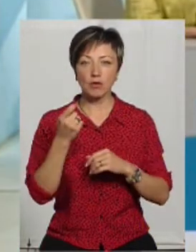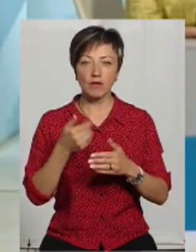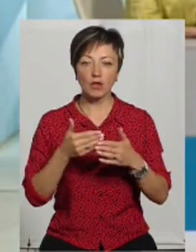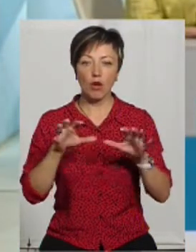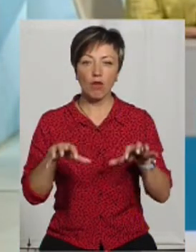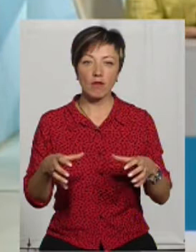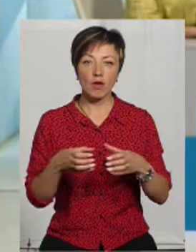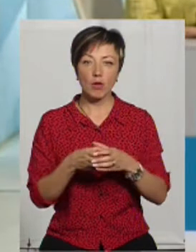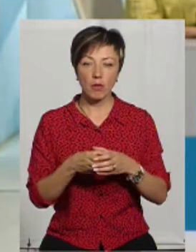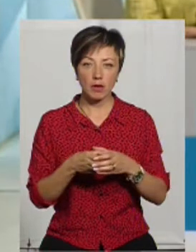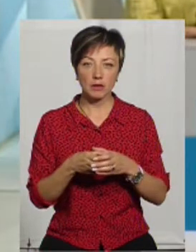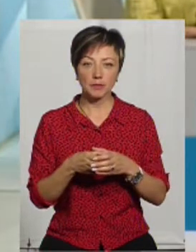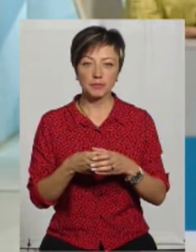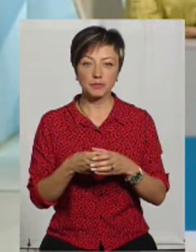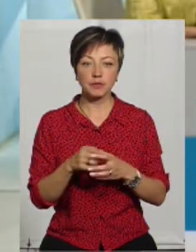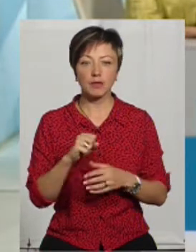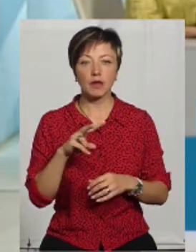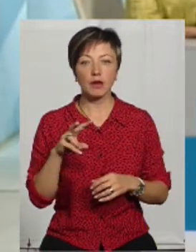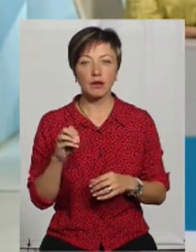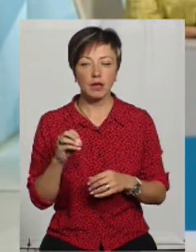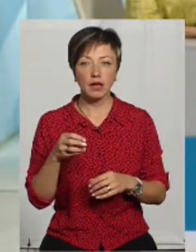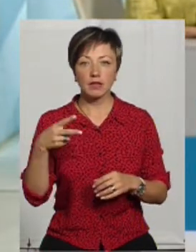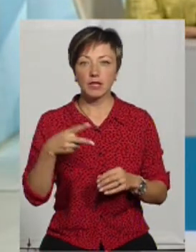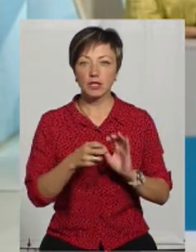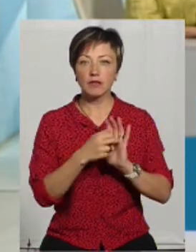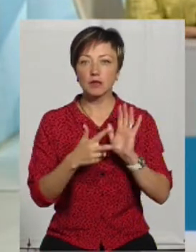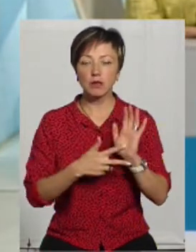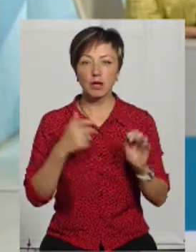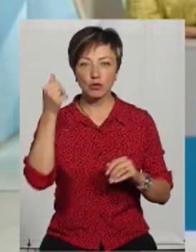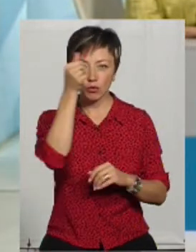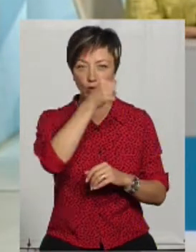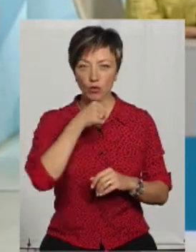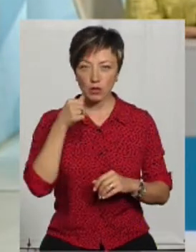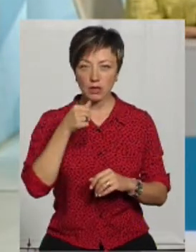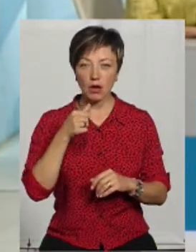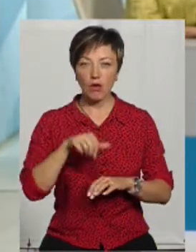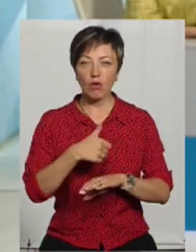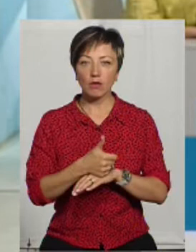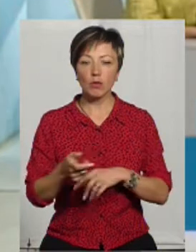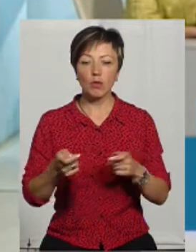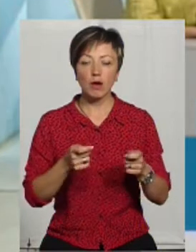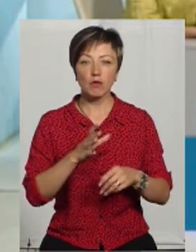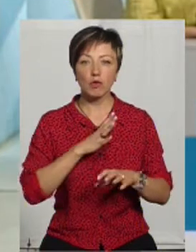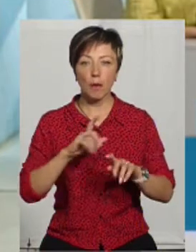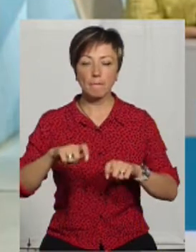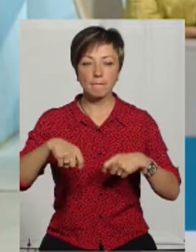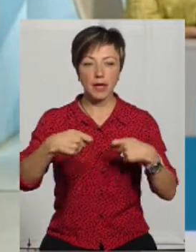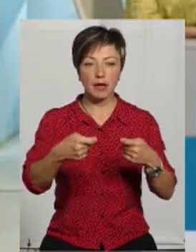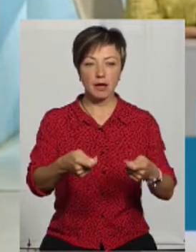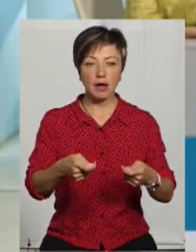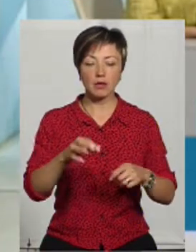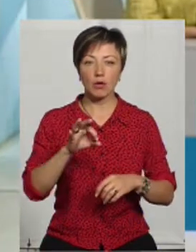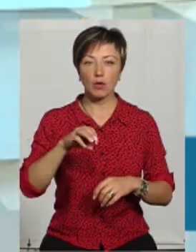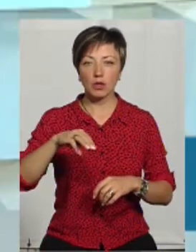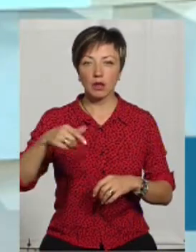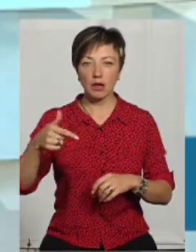громади Гвардійської. Але в 2018 році головним привлінням було передано Гвардійську об